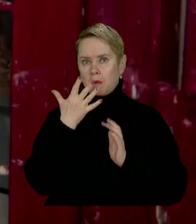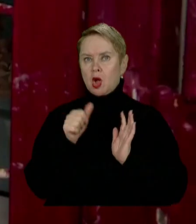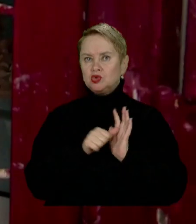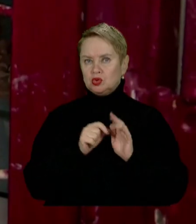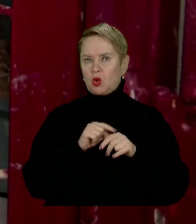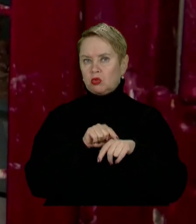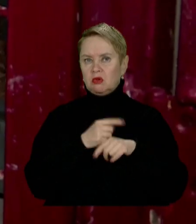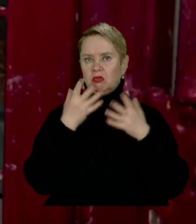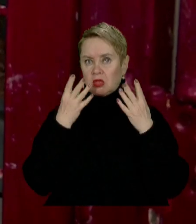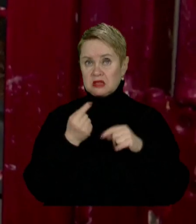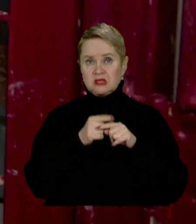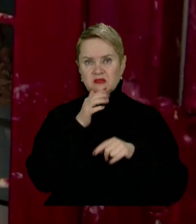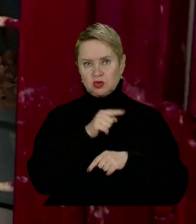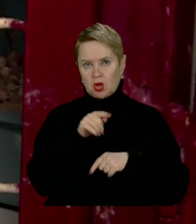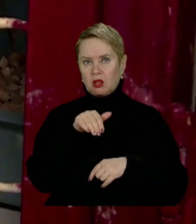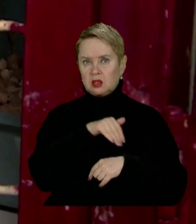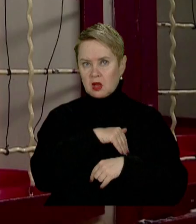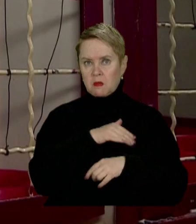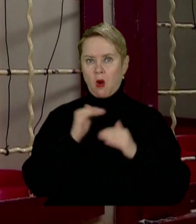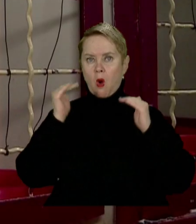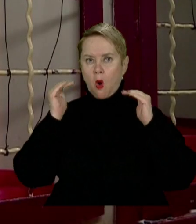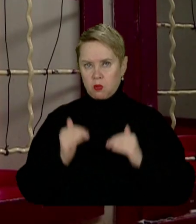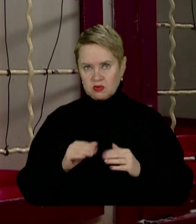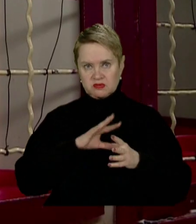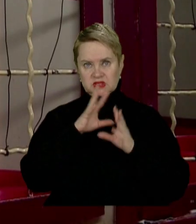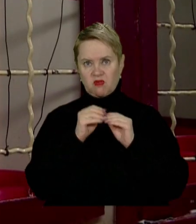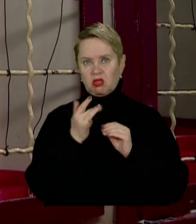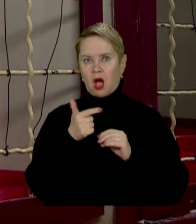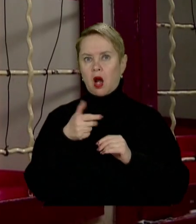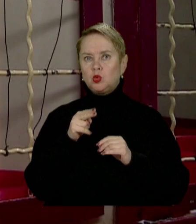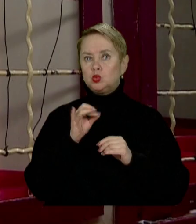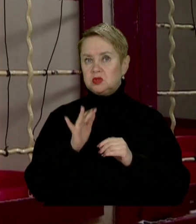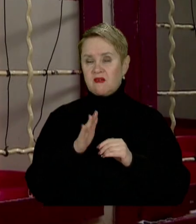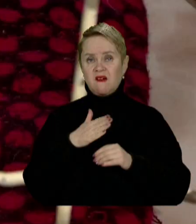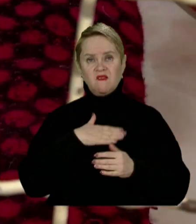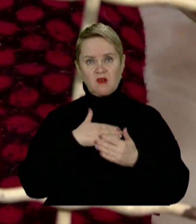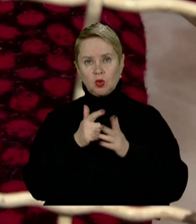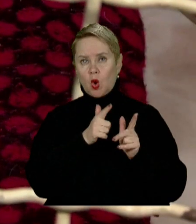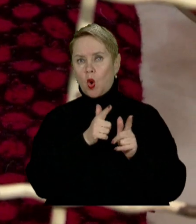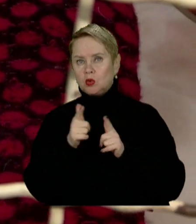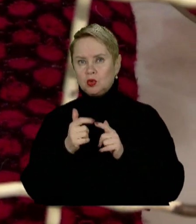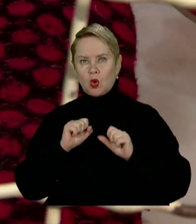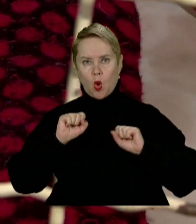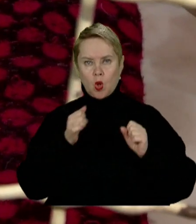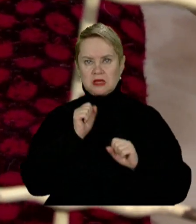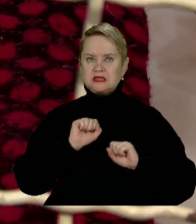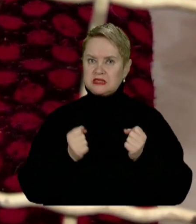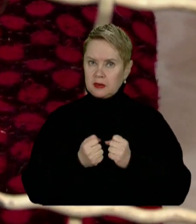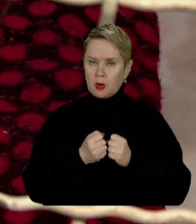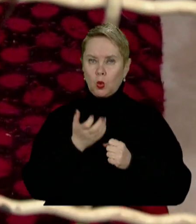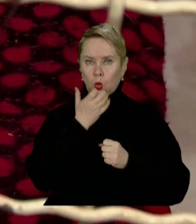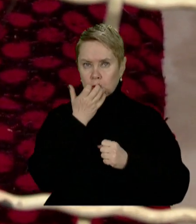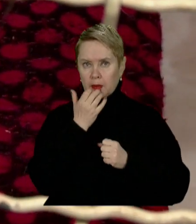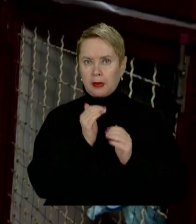-6 годин на день. За цей час температура опускається усього на декілька градусів. Волонтери готувалися до холодної зими, тож